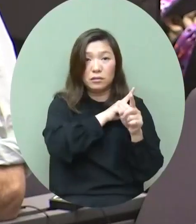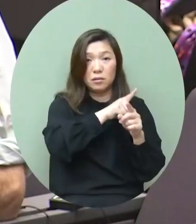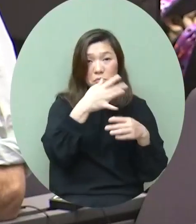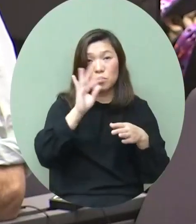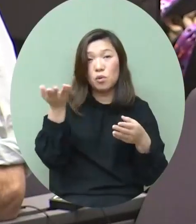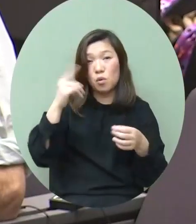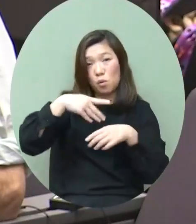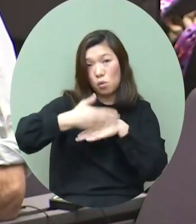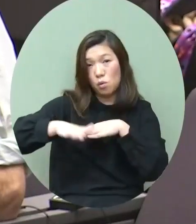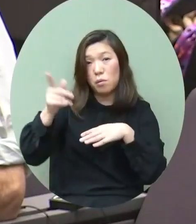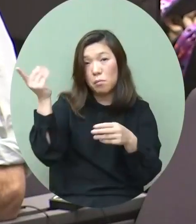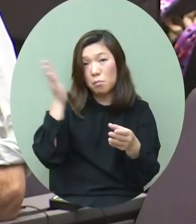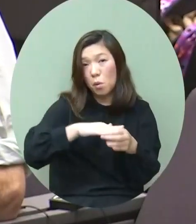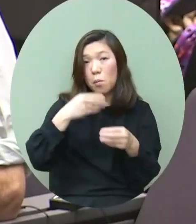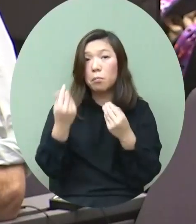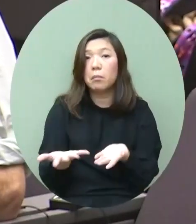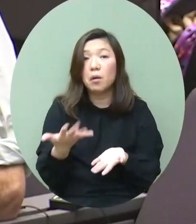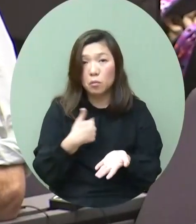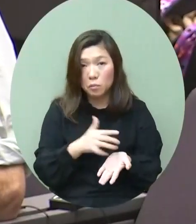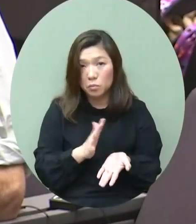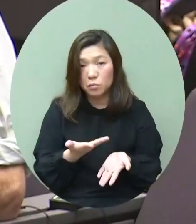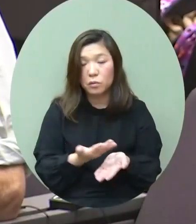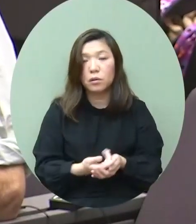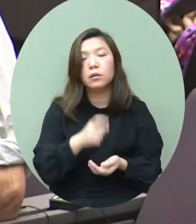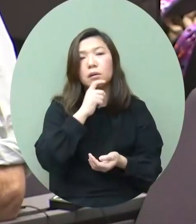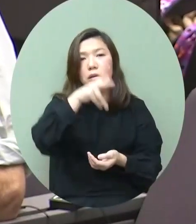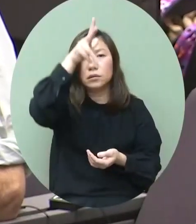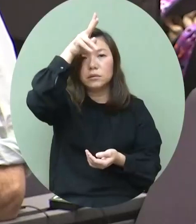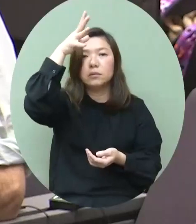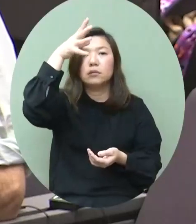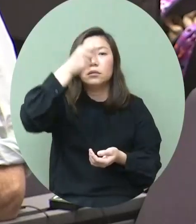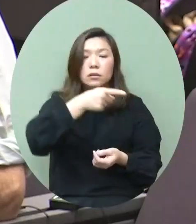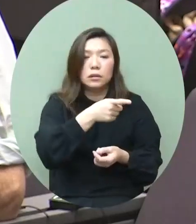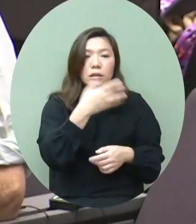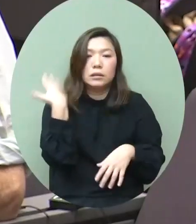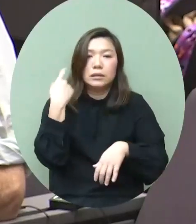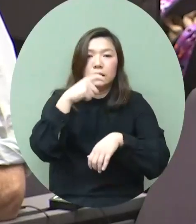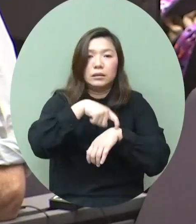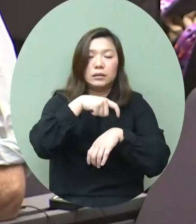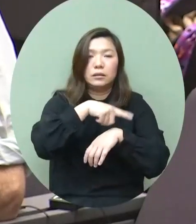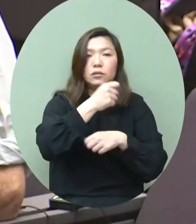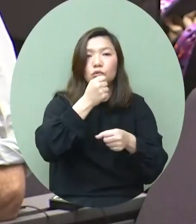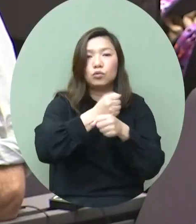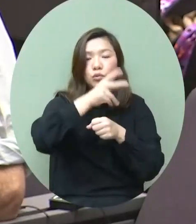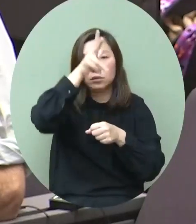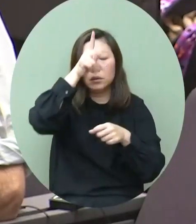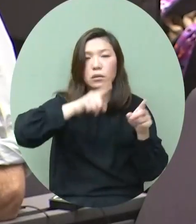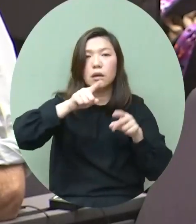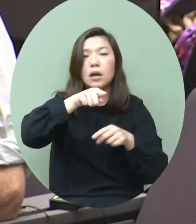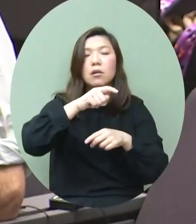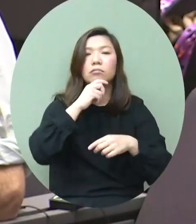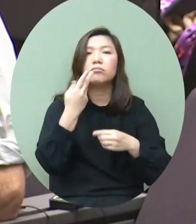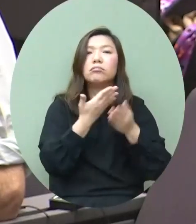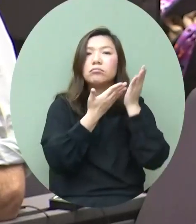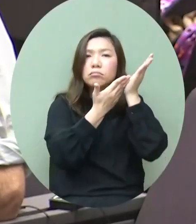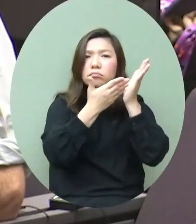補償呢另外最後想問回呢其實特首在司長在任期間在特首選舉的提